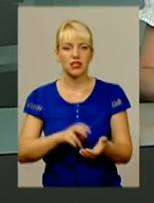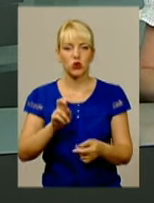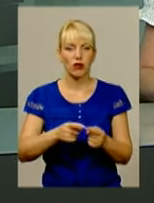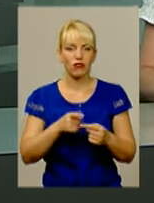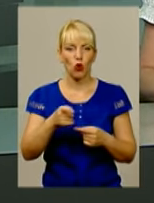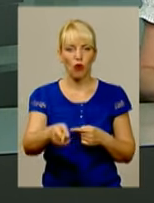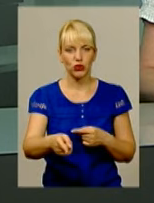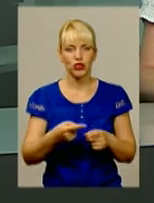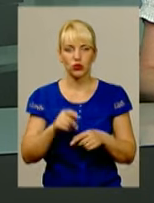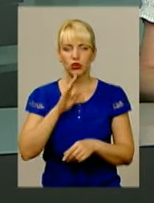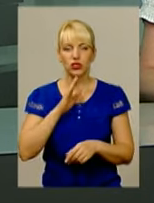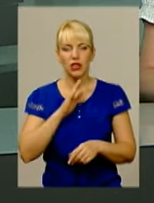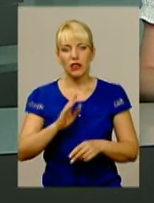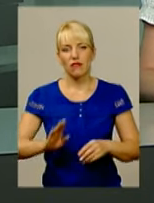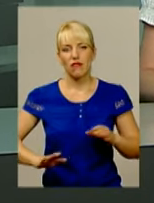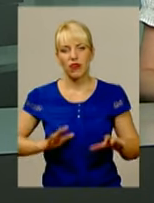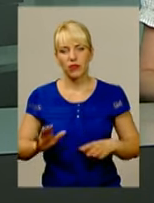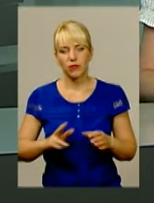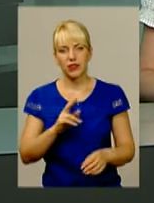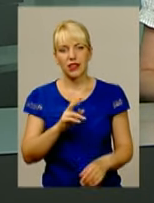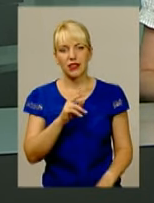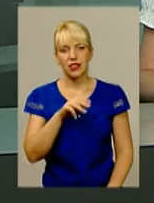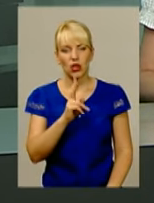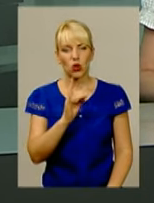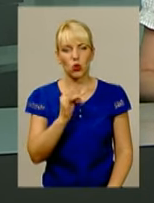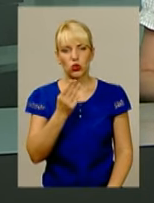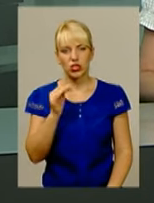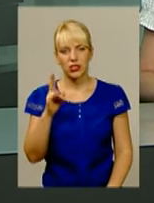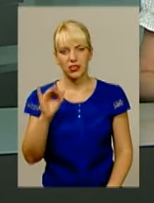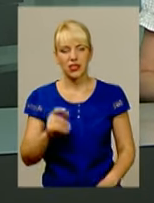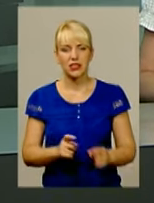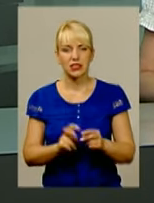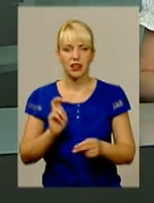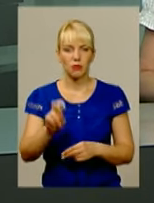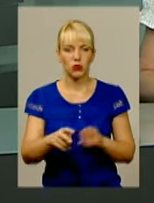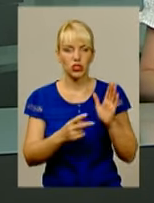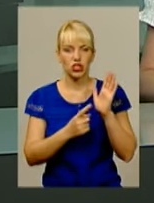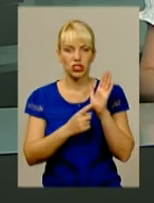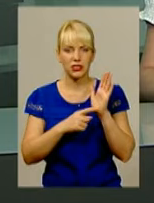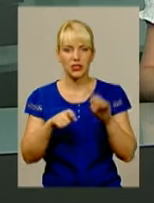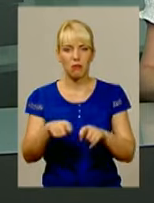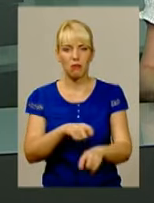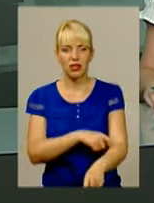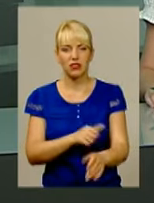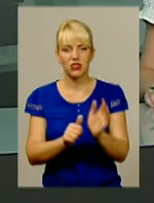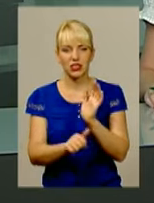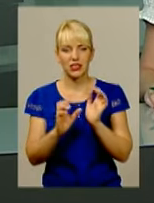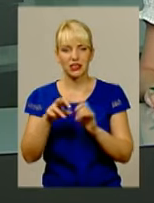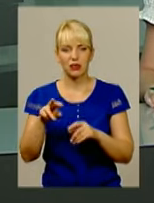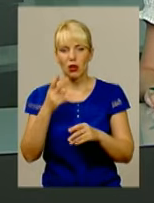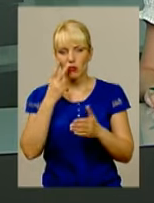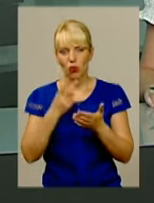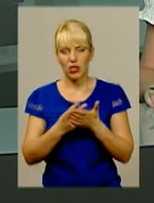довжину. Вихованка тренера Вадима Крушинського стрибнула на 6 метрів 60 сантиметрів і показала результат